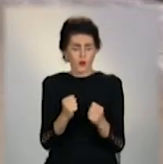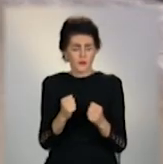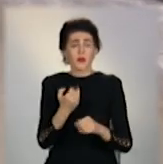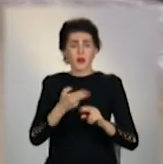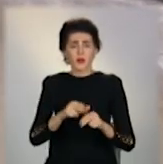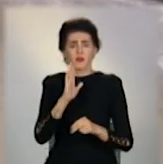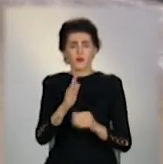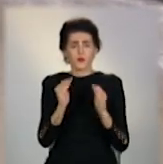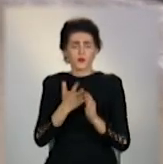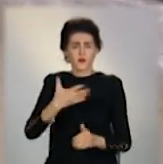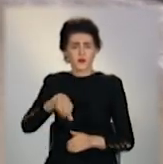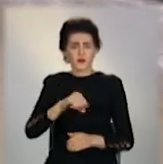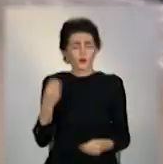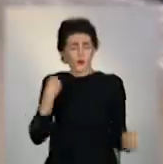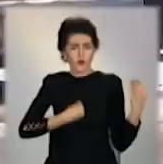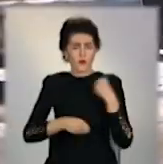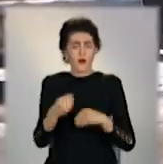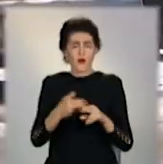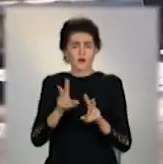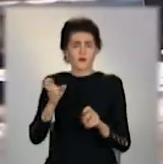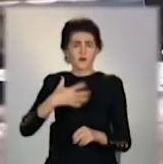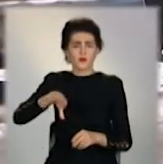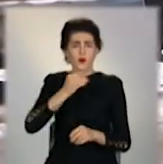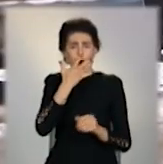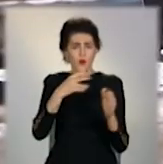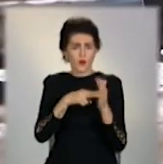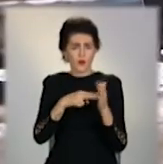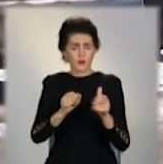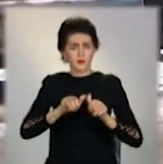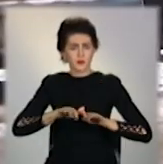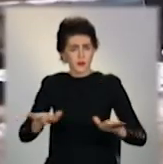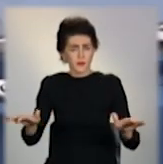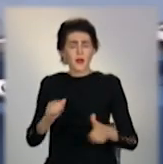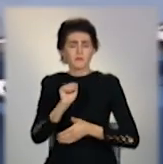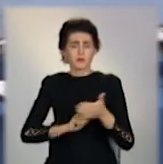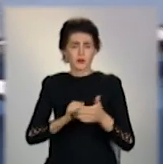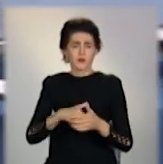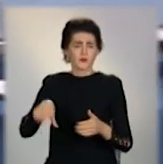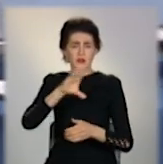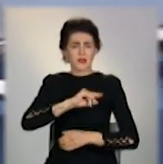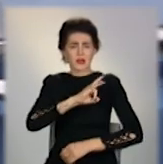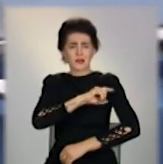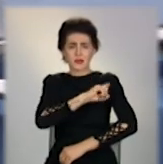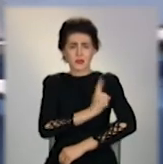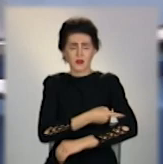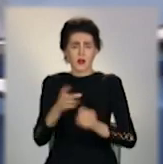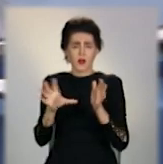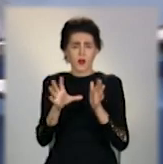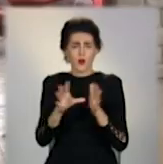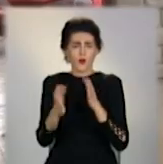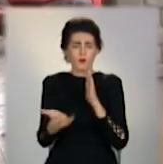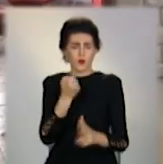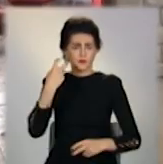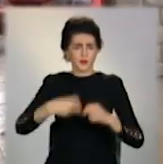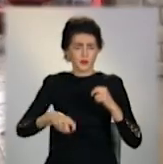Вдома ходять укутаними, і майже всі повмикали обігрівачі. Через це трансформаторні підстанції не витримали